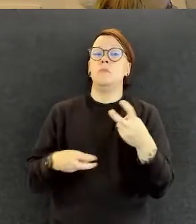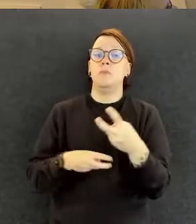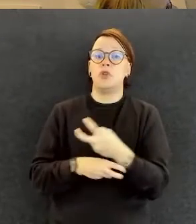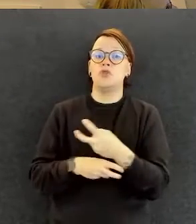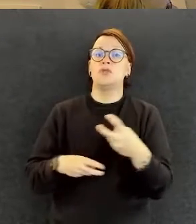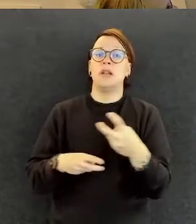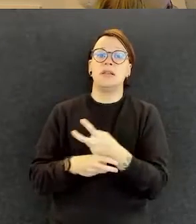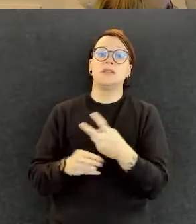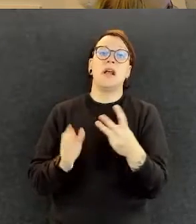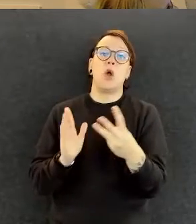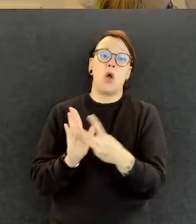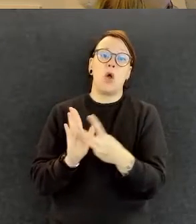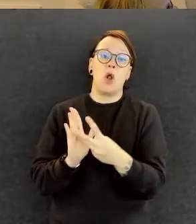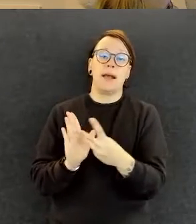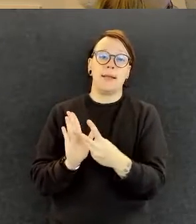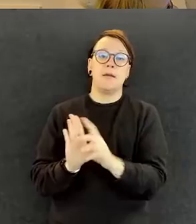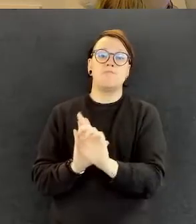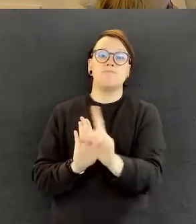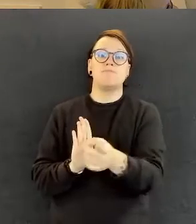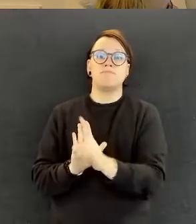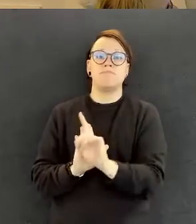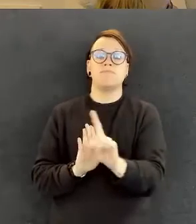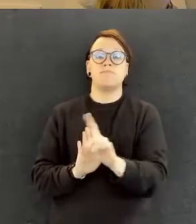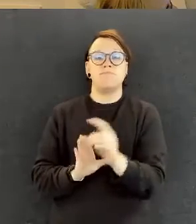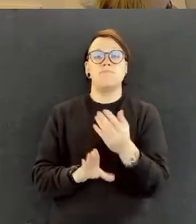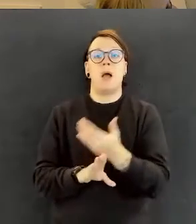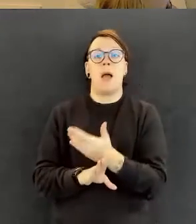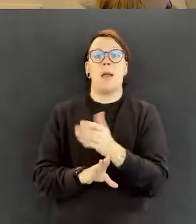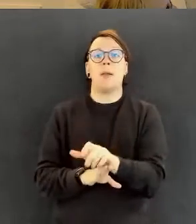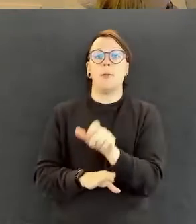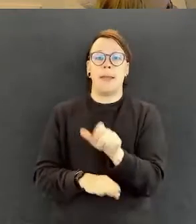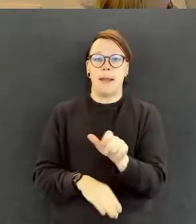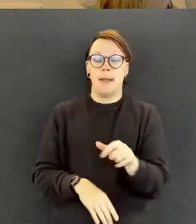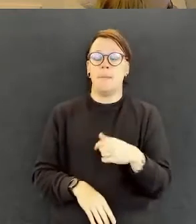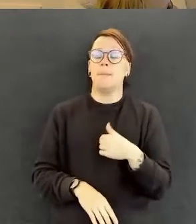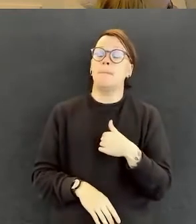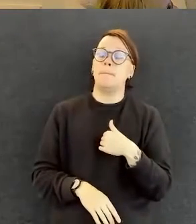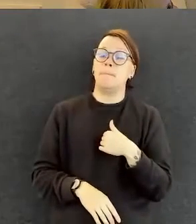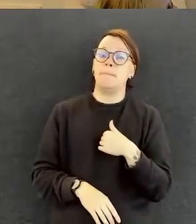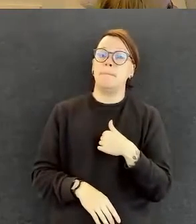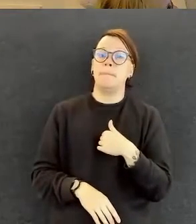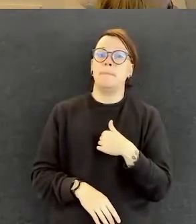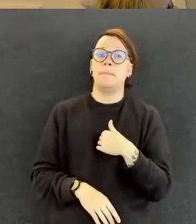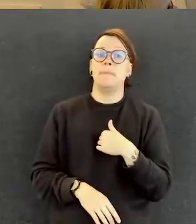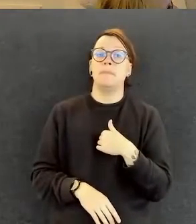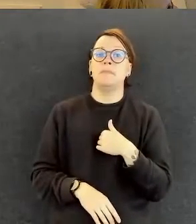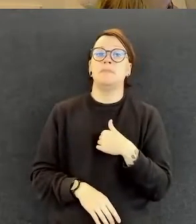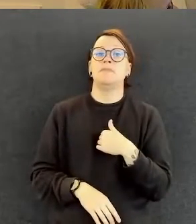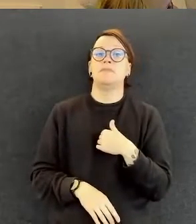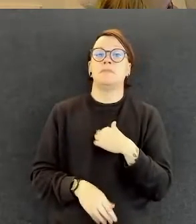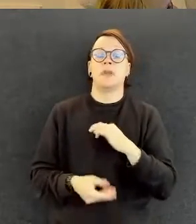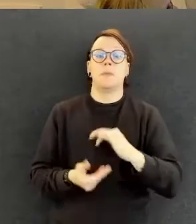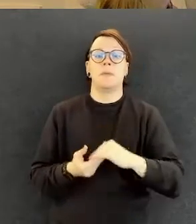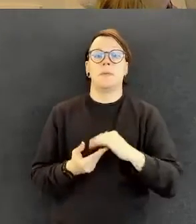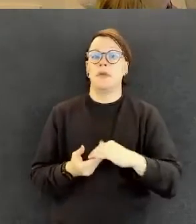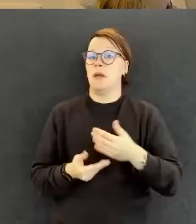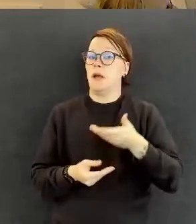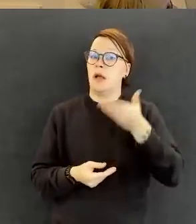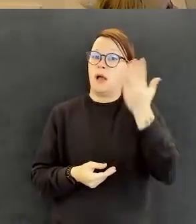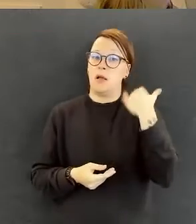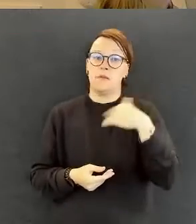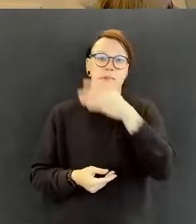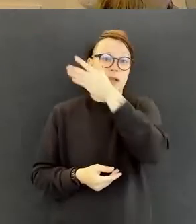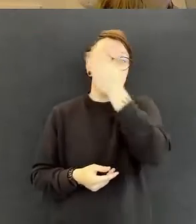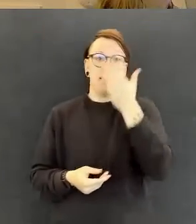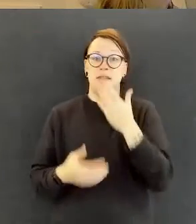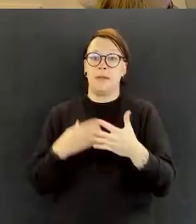kertaan. Se oli sen takia minun ensimmäinen kokemus työelämästä, että minä en ollut kesätöissä, joka